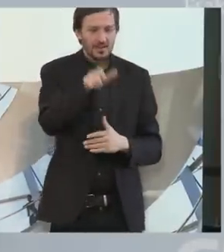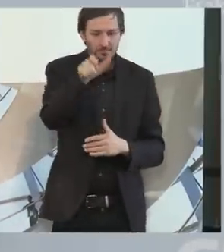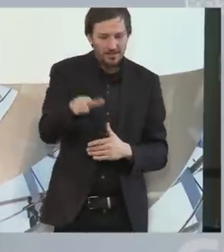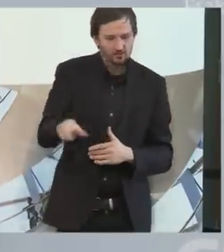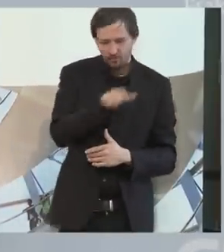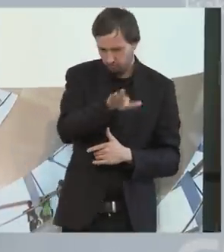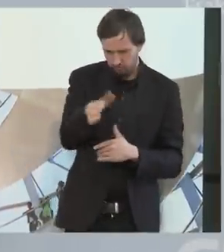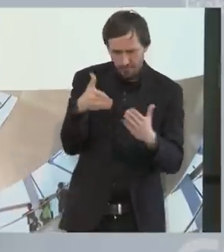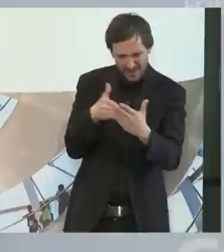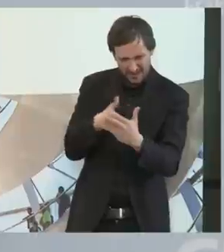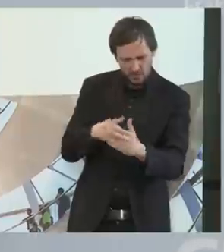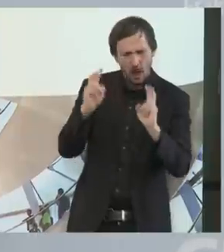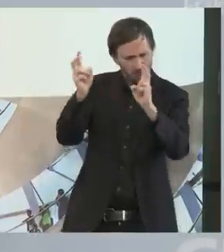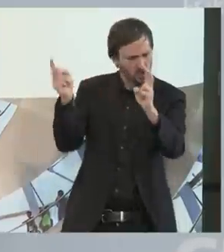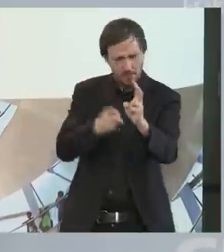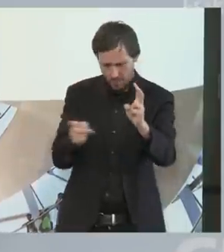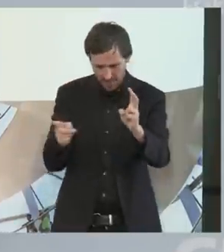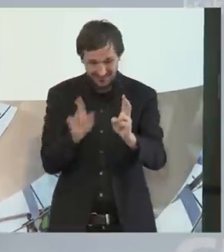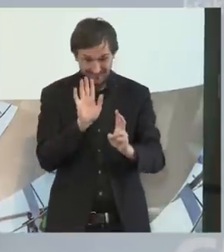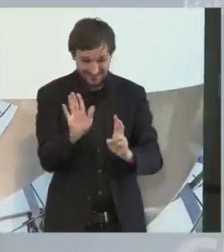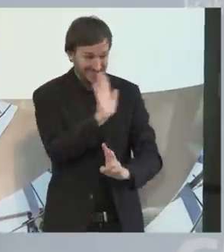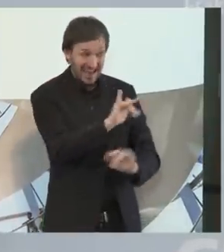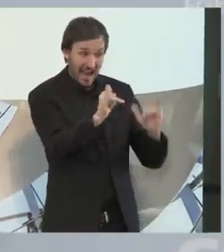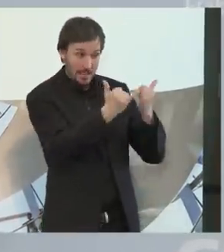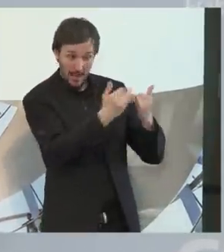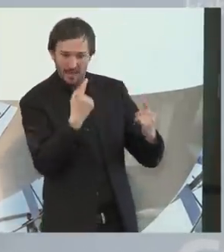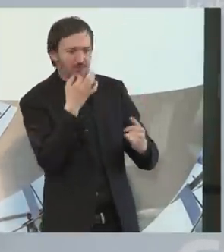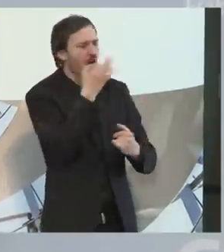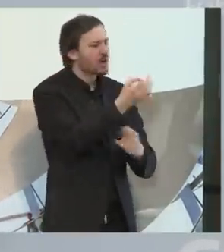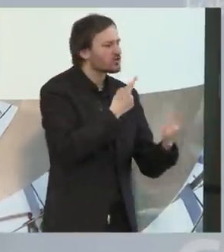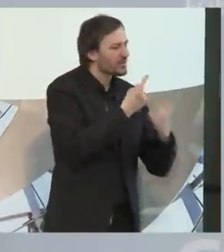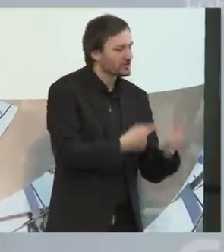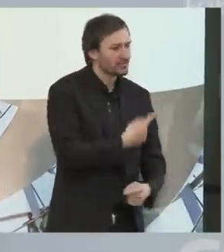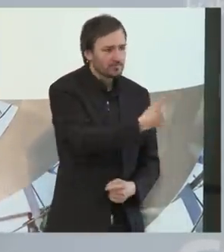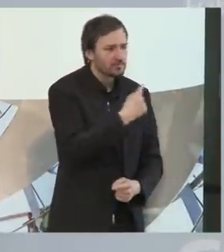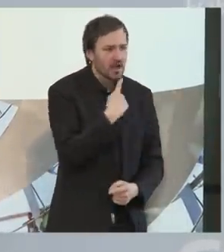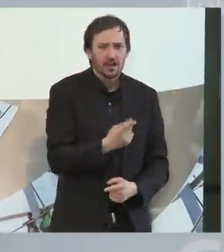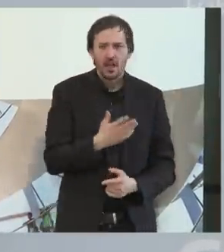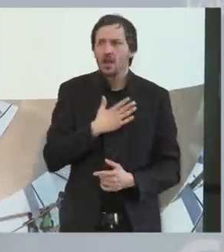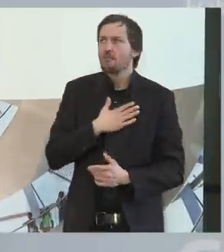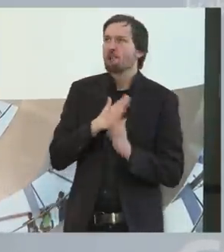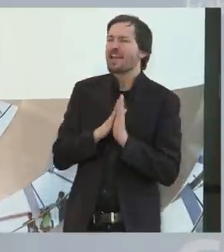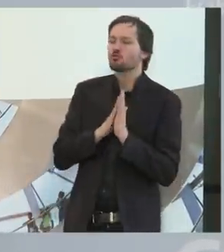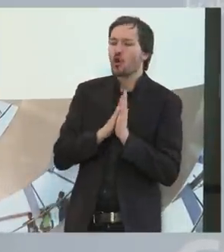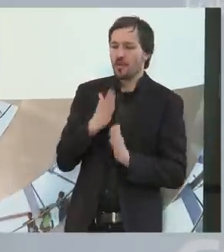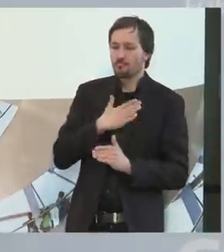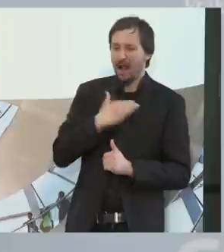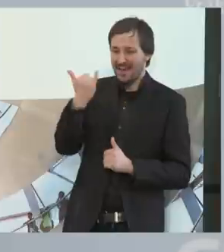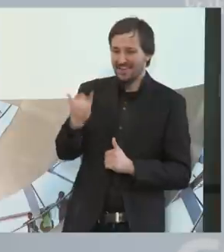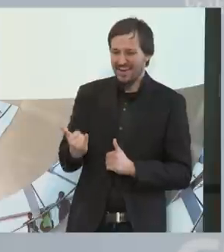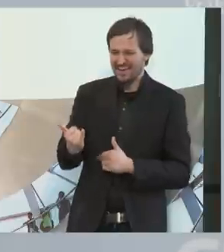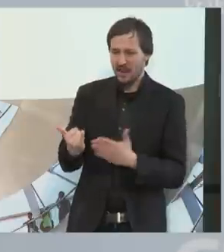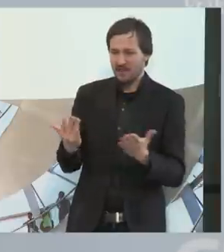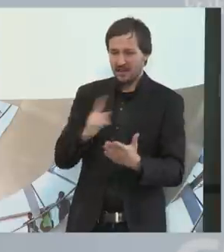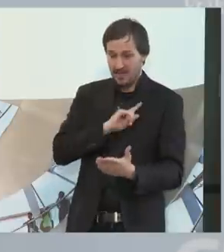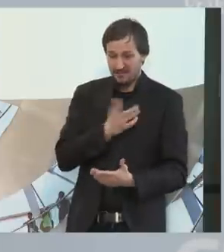erwachsenen Menschen sprechen, dann sagen die ganz oft, mein Gott, Herr Lauern, was passiert bloß mit unserem Kind, wenn wir mal nicht mehr